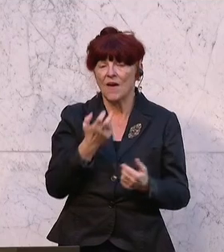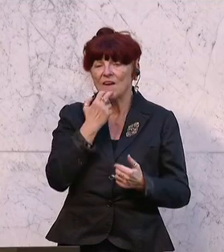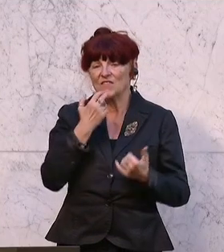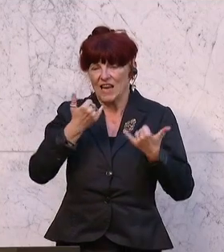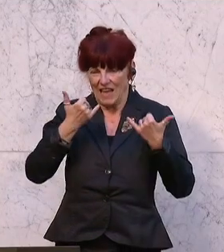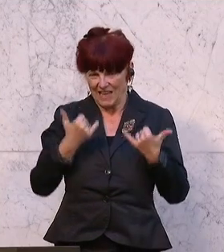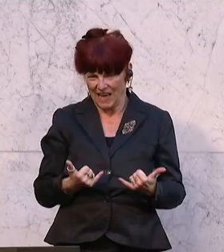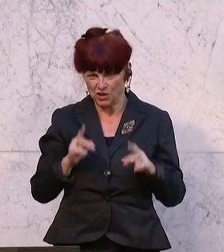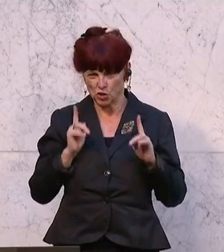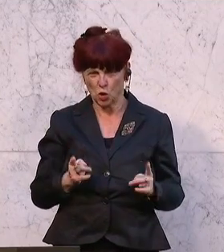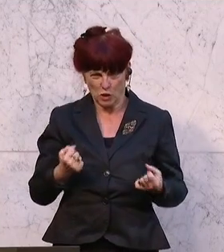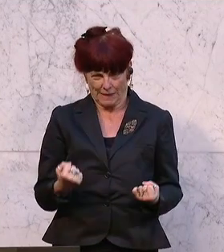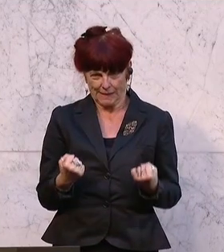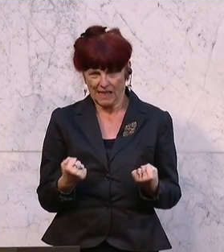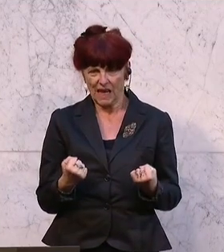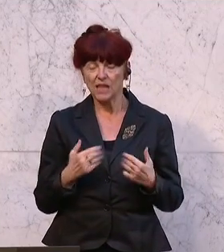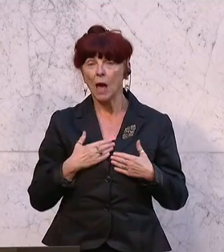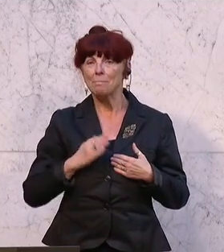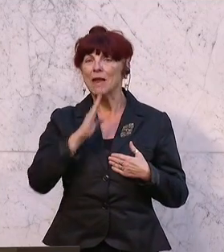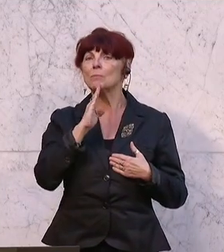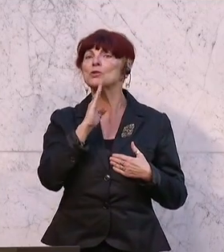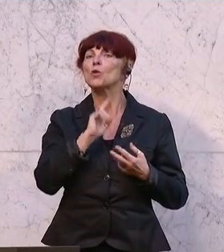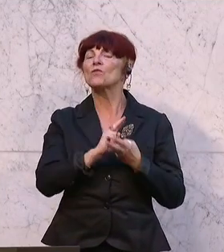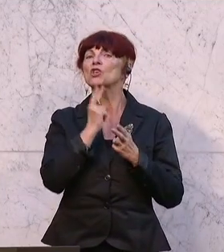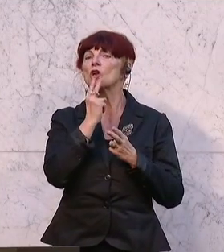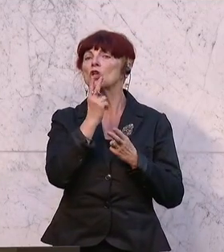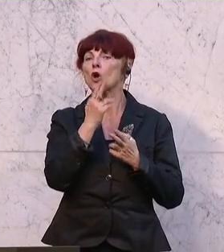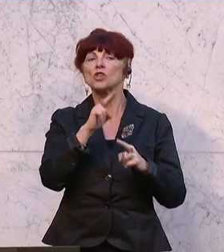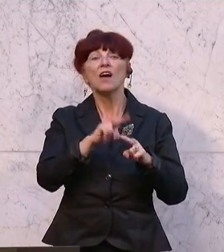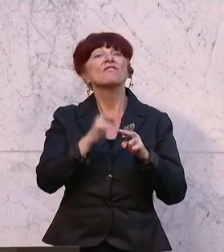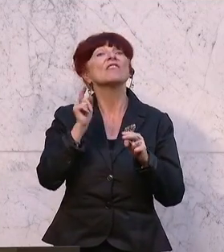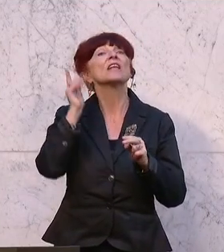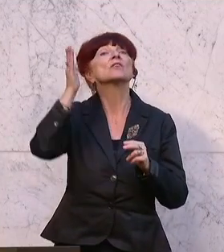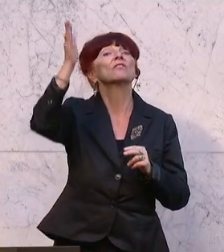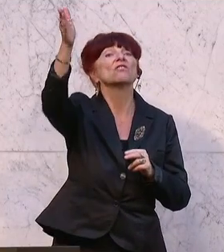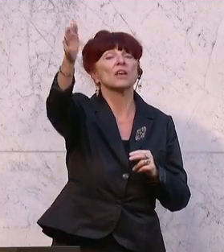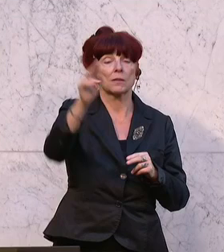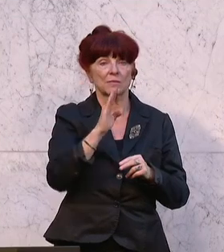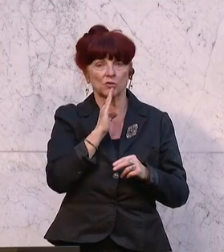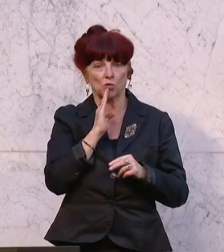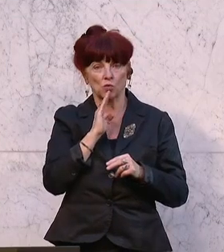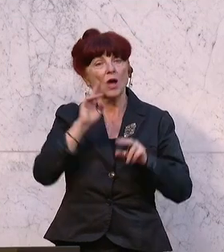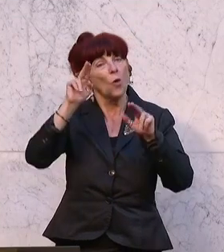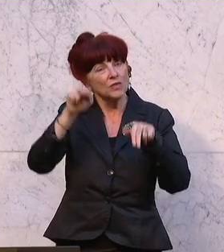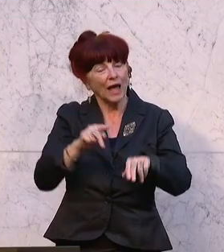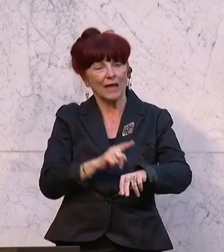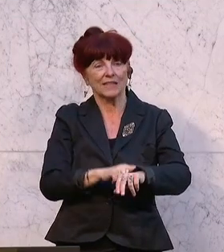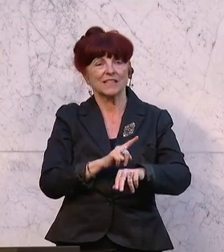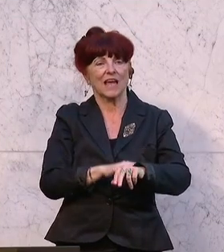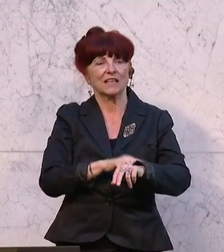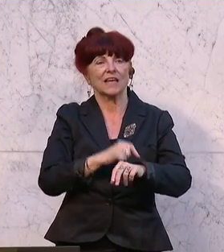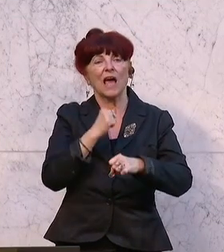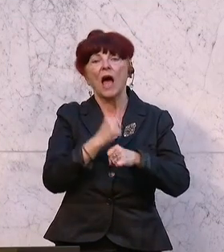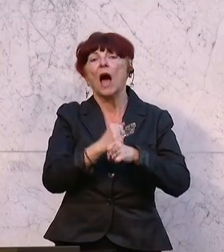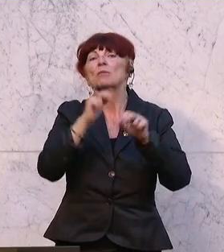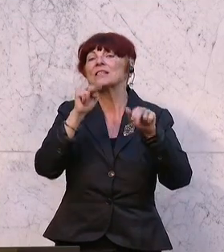Sicherheit hat, was kriege ich denn für Pension, wann ich in Pension gehe, und zwar so rechtzeitig, wie ich auch arbeitsrechtlich